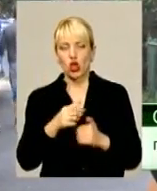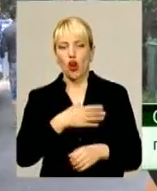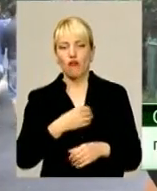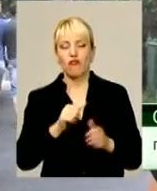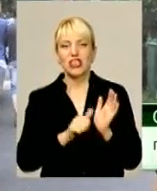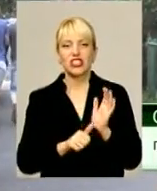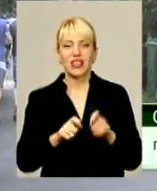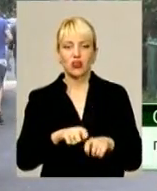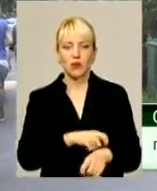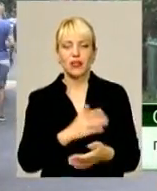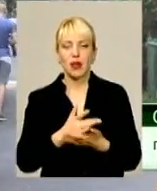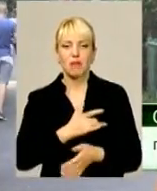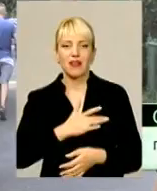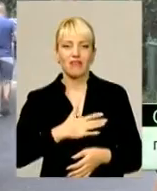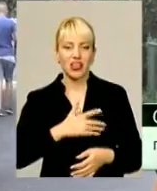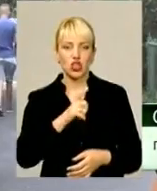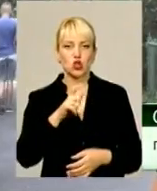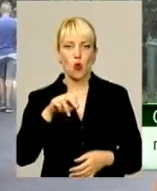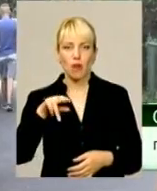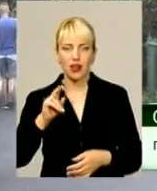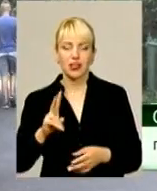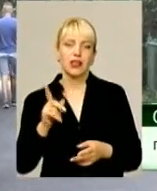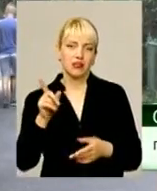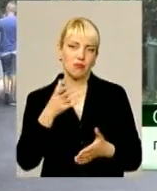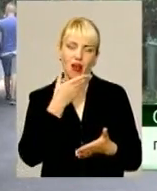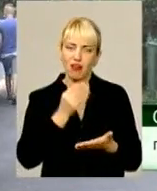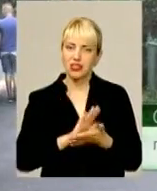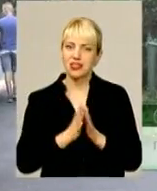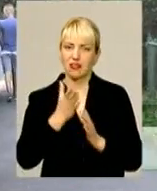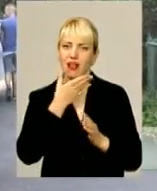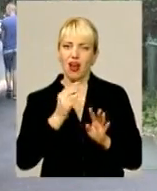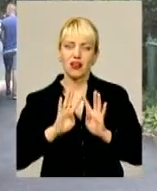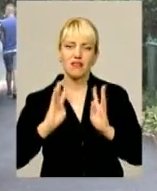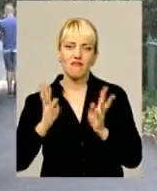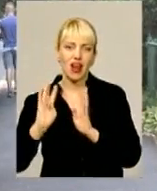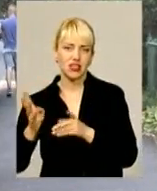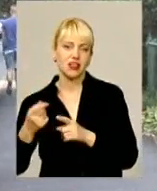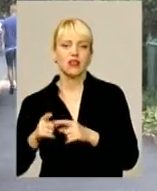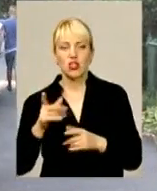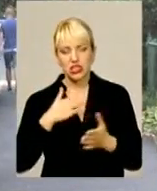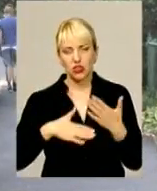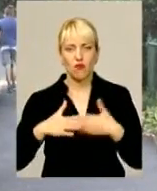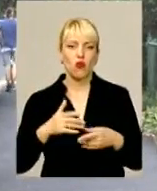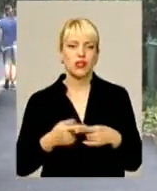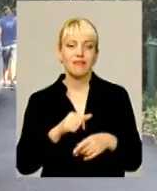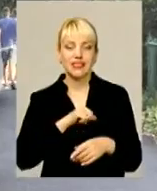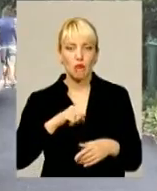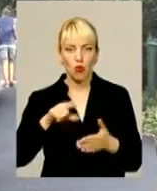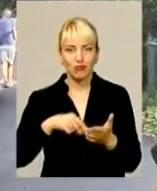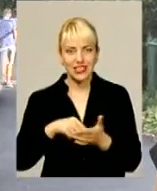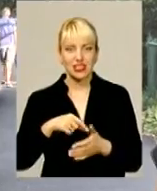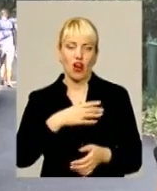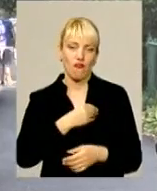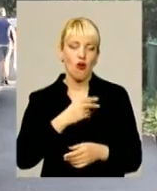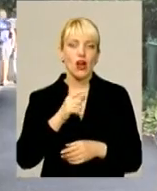кілометрів є приватний зоопарк. Дуже в гарному стані, дуже гарні вольєри, і дуже залишилися вони довольні. У самому Львові комунального